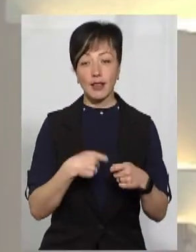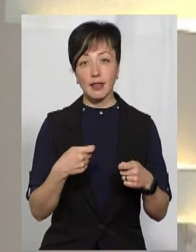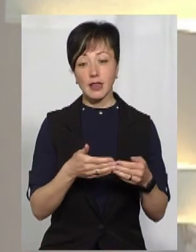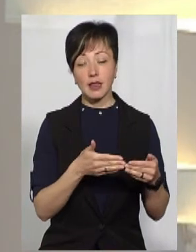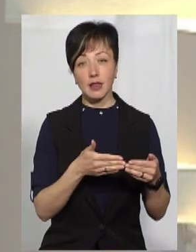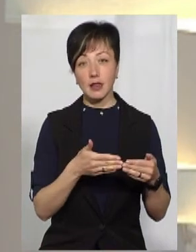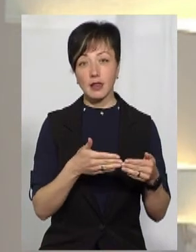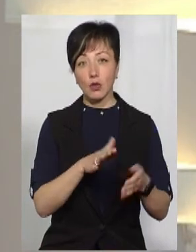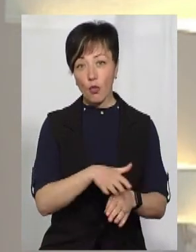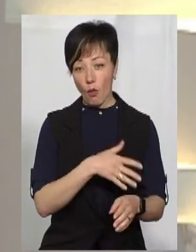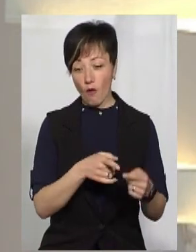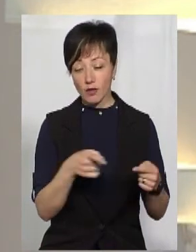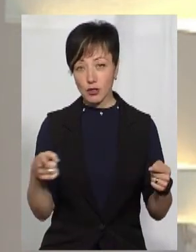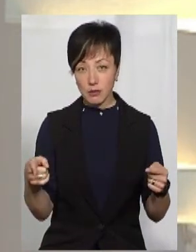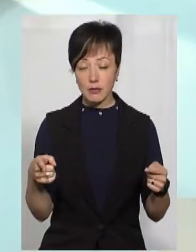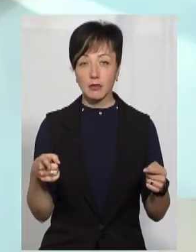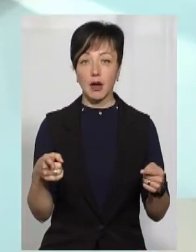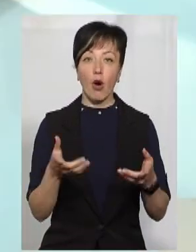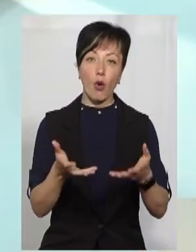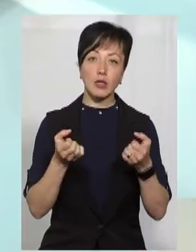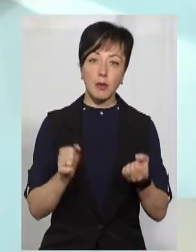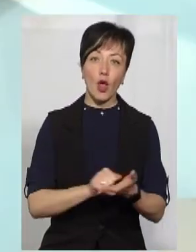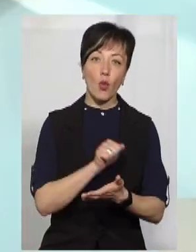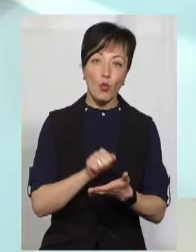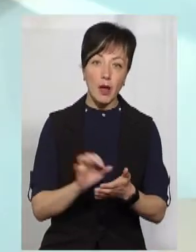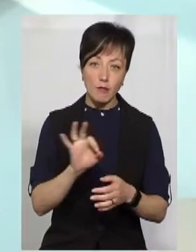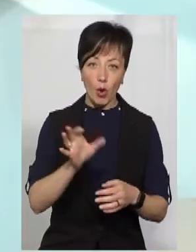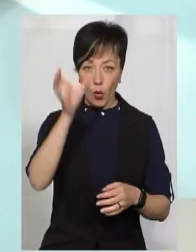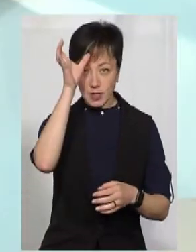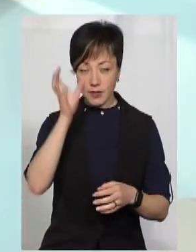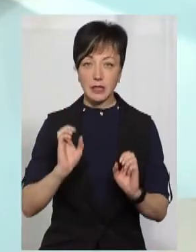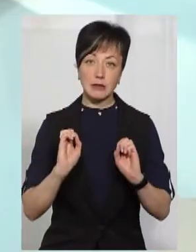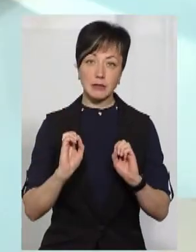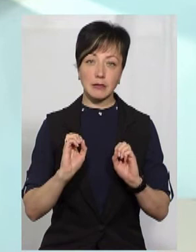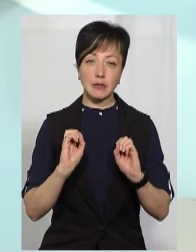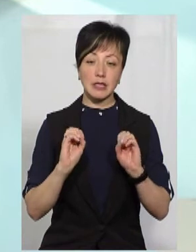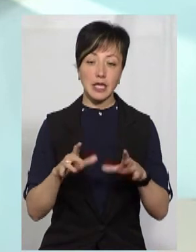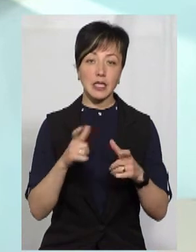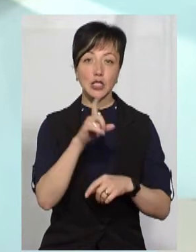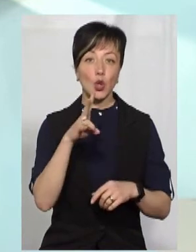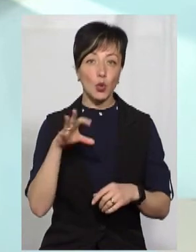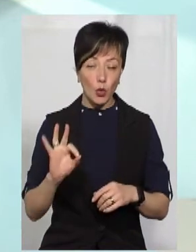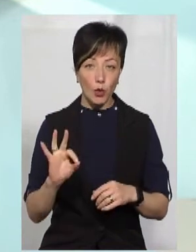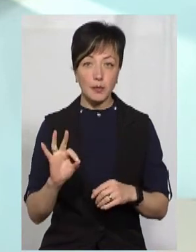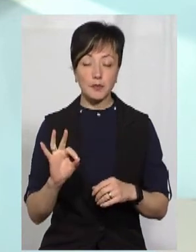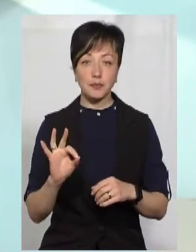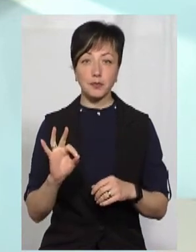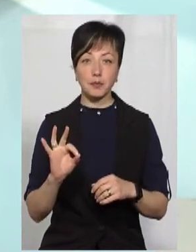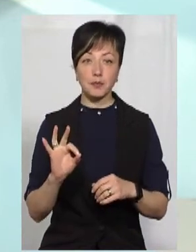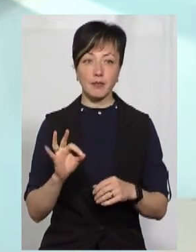тривалішим, адже тягне за собою отримання документів про освіту, складання зовнішнього незалежного оцінювання.